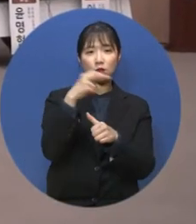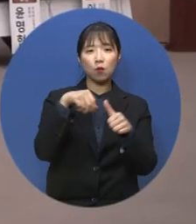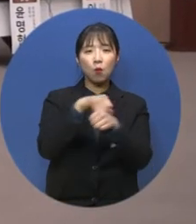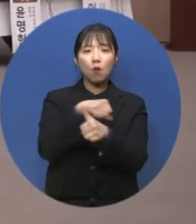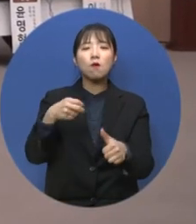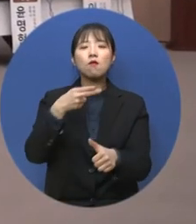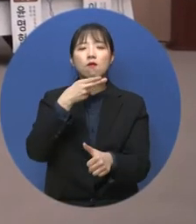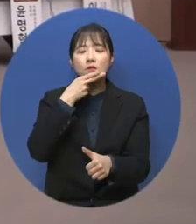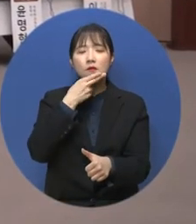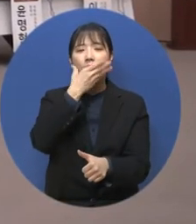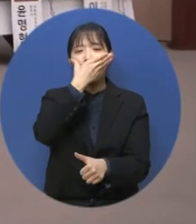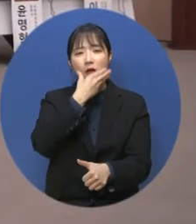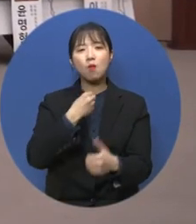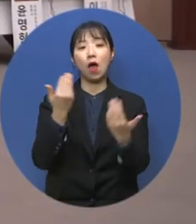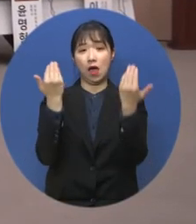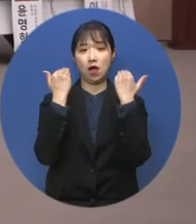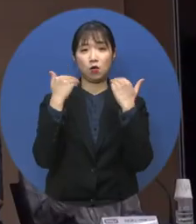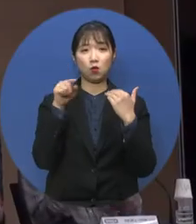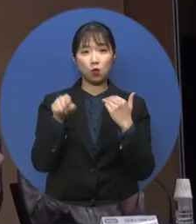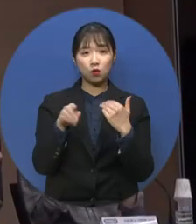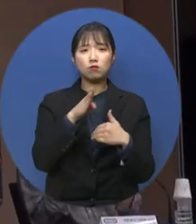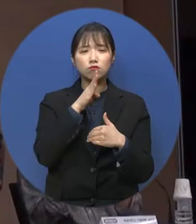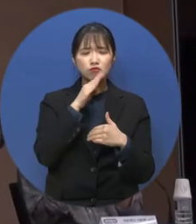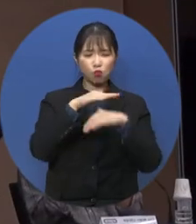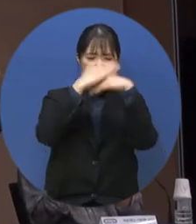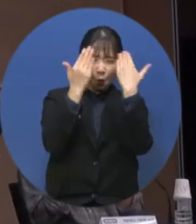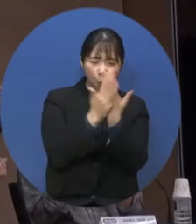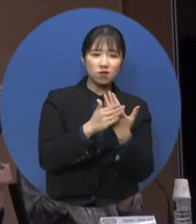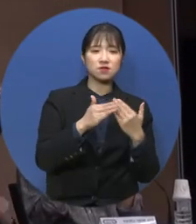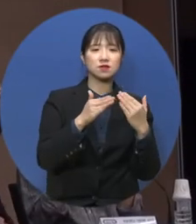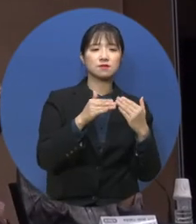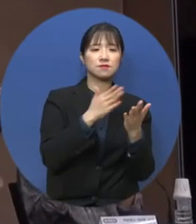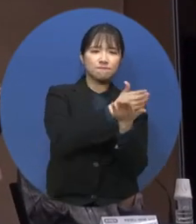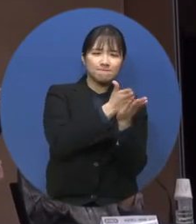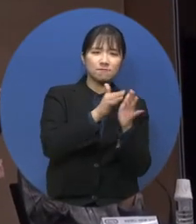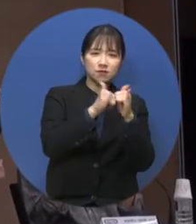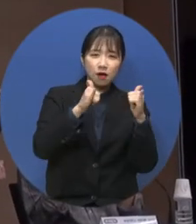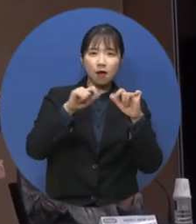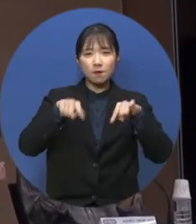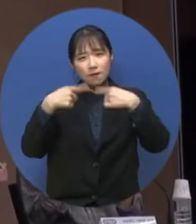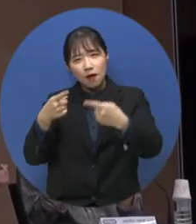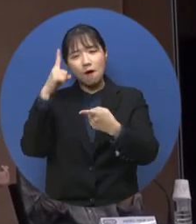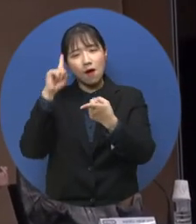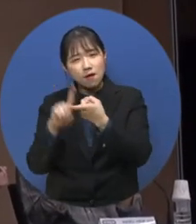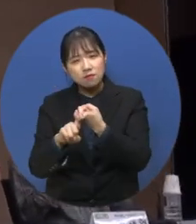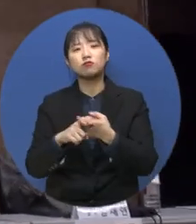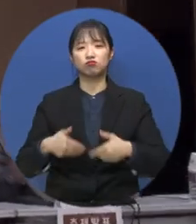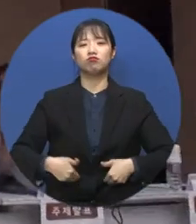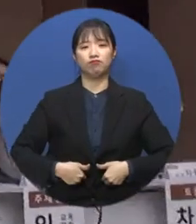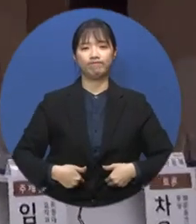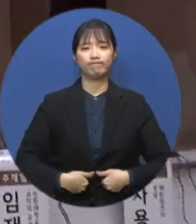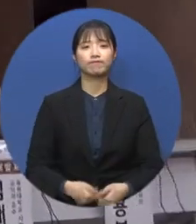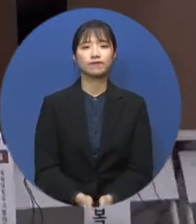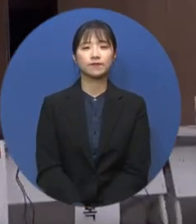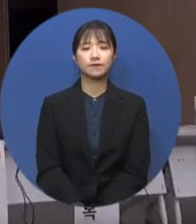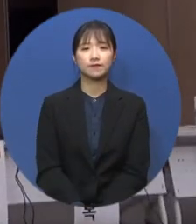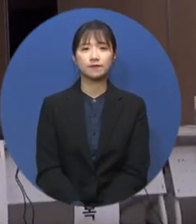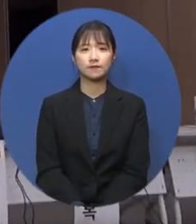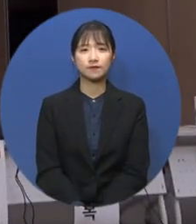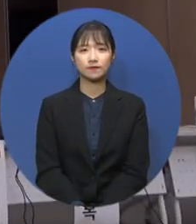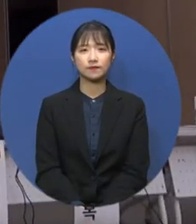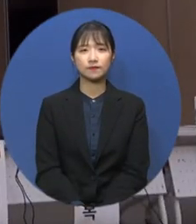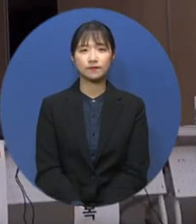행복한 학교는 우리 사회의 모든 분야의 관심과 노력으로 만들어질 수 있습니다. 복지TV 경기방송